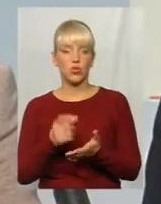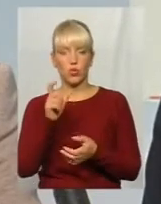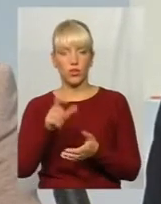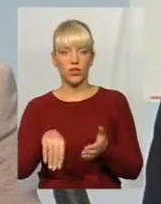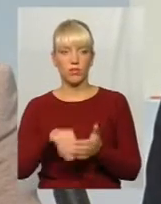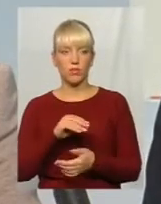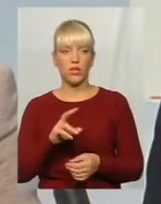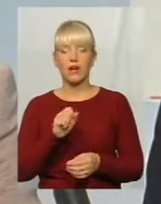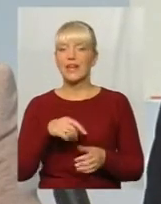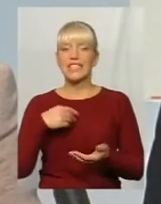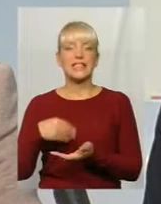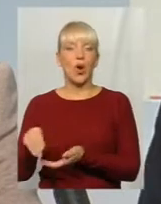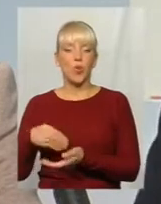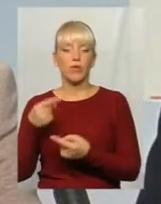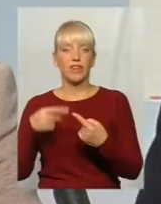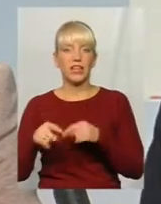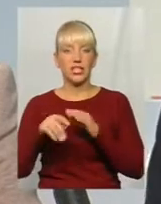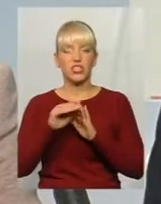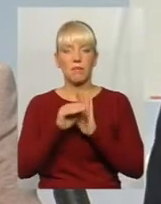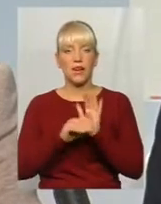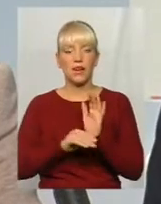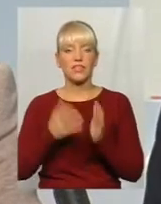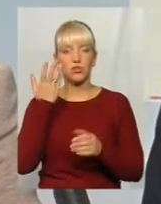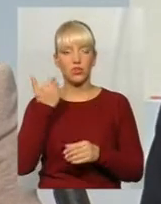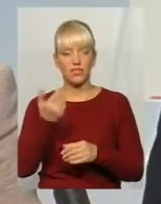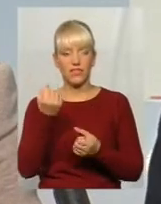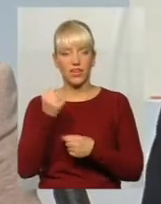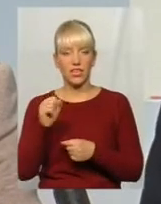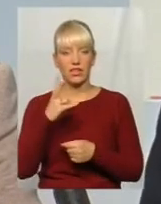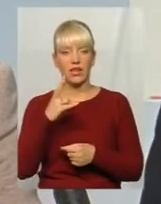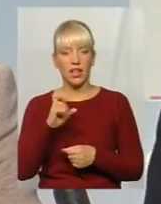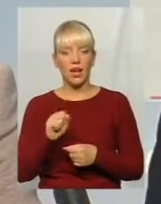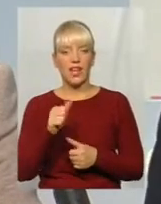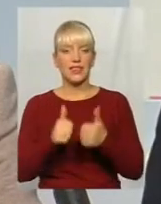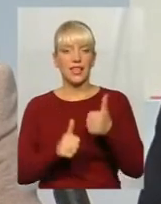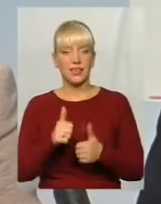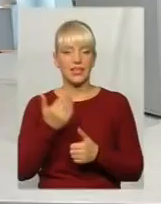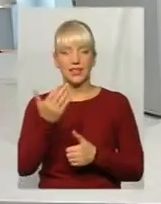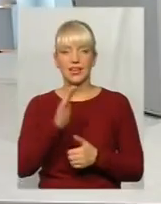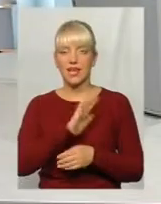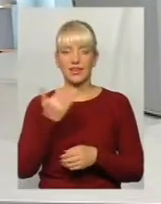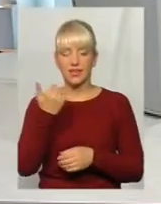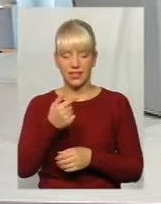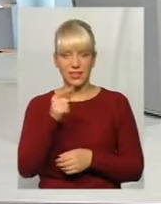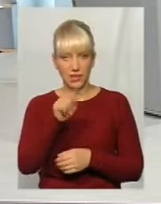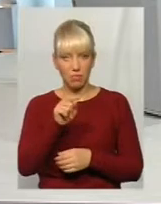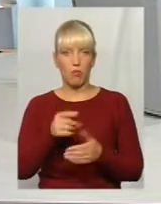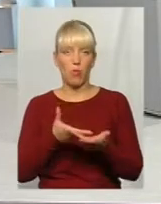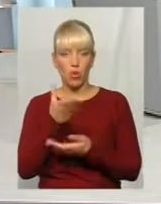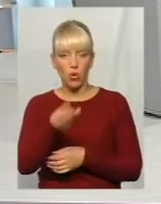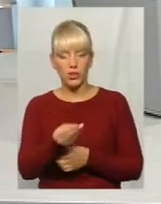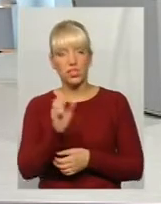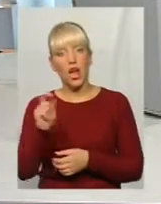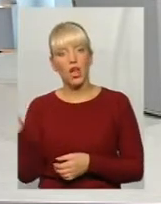закупівлях там трошки інший механізм, тому що ти виграєш на тендері, тобто не ти платиш кошти, тобі, і тобі потрібно надати кучу,